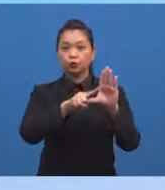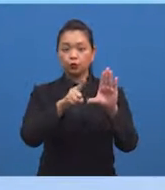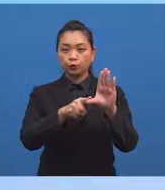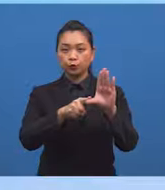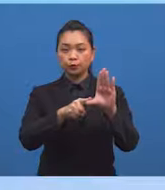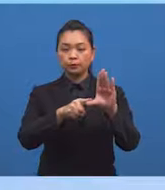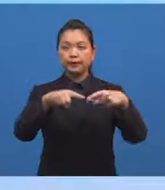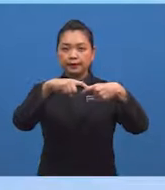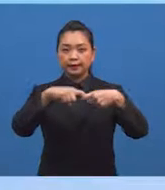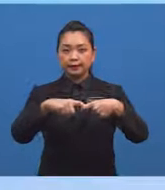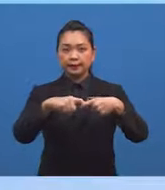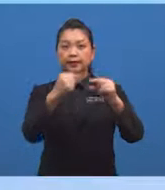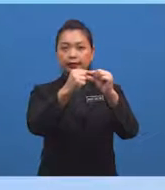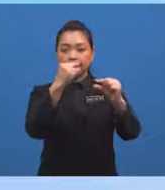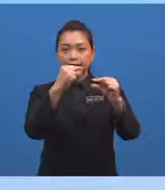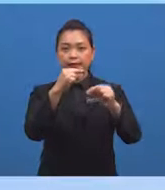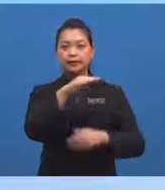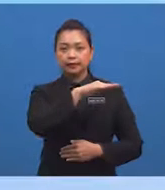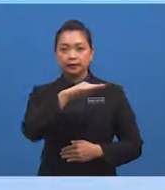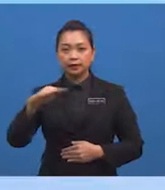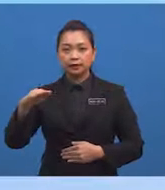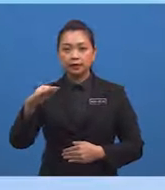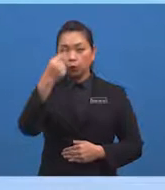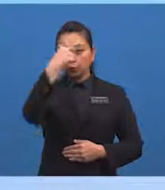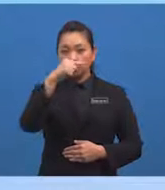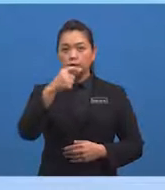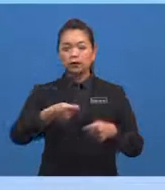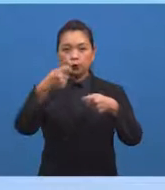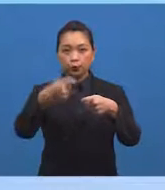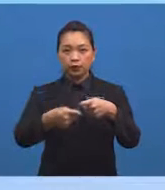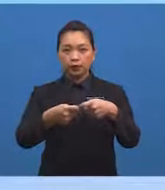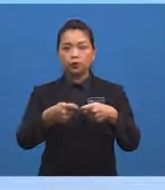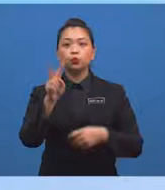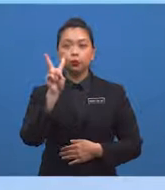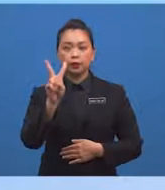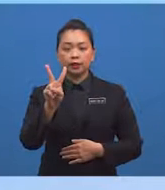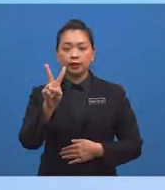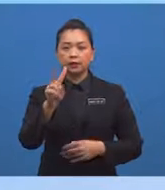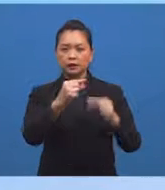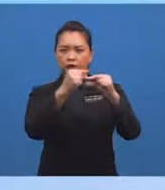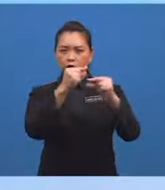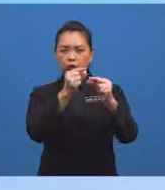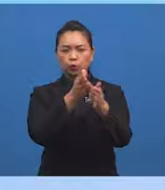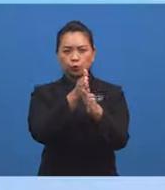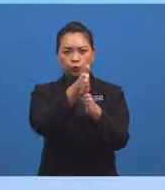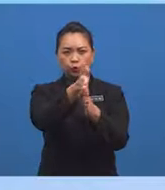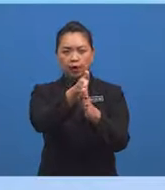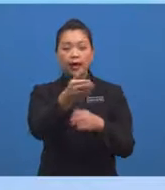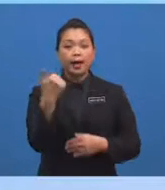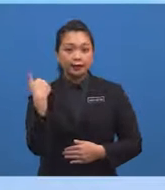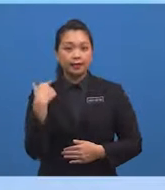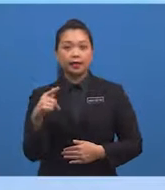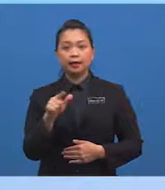sudut berkaitan garis rentas lintang Untuk menentukan dua garis lurus